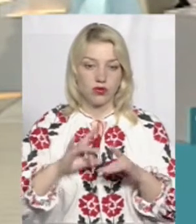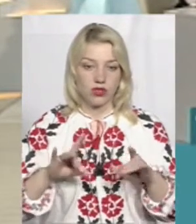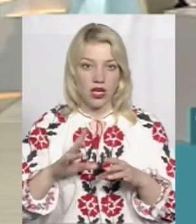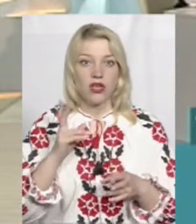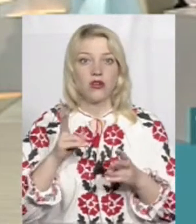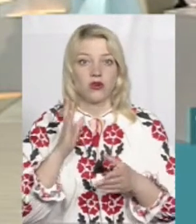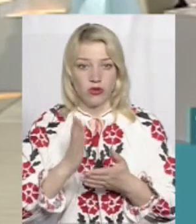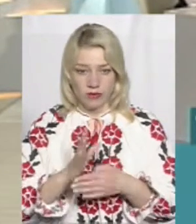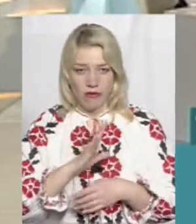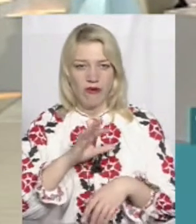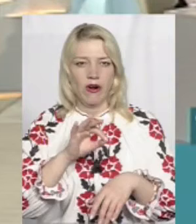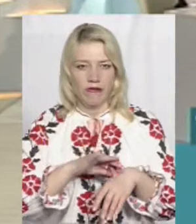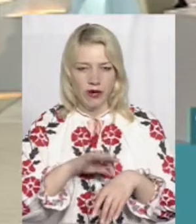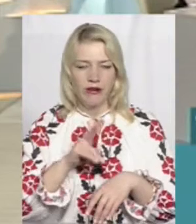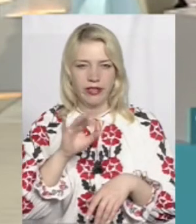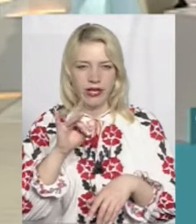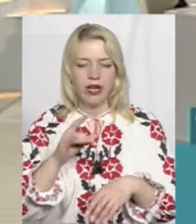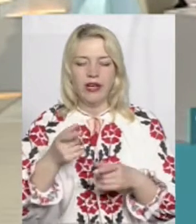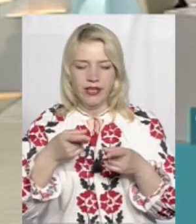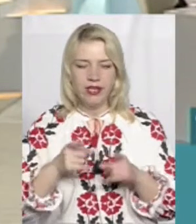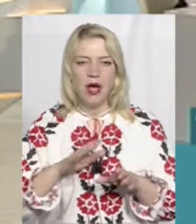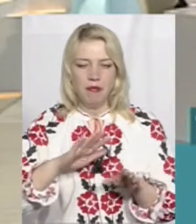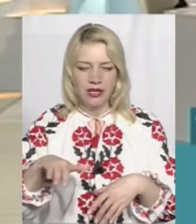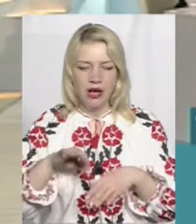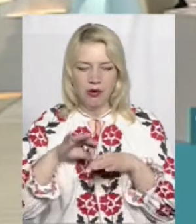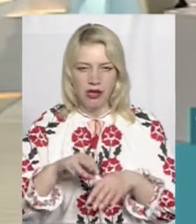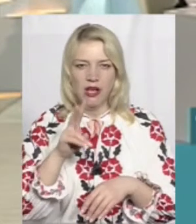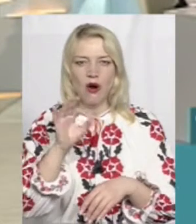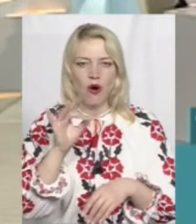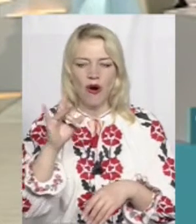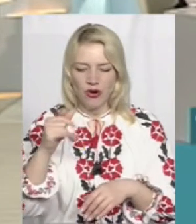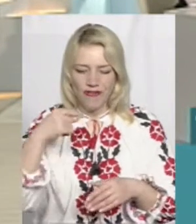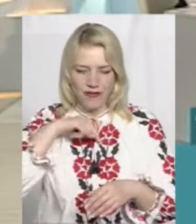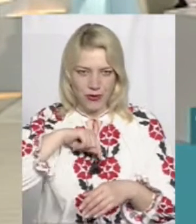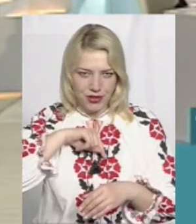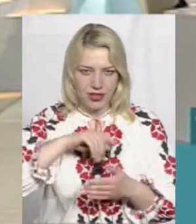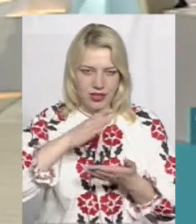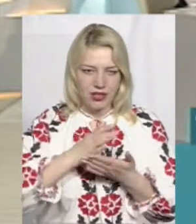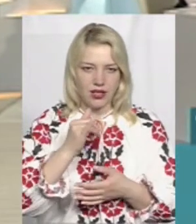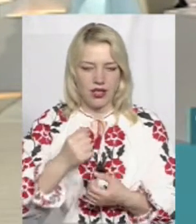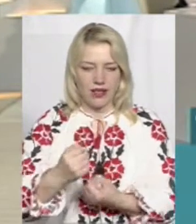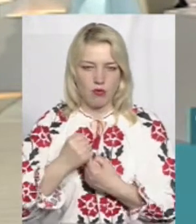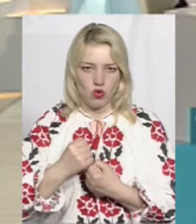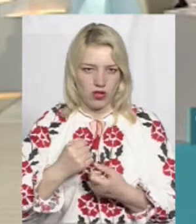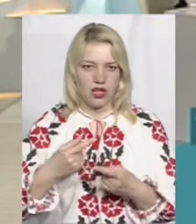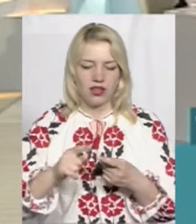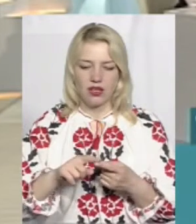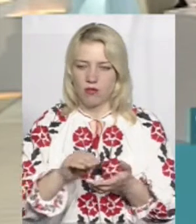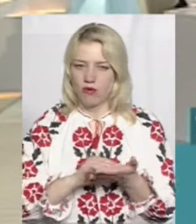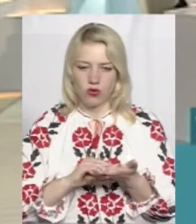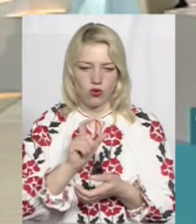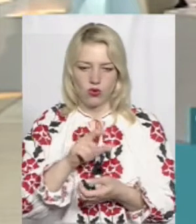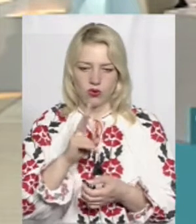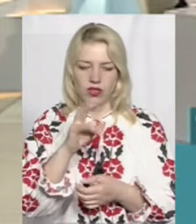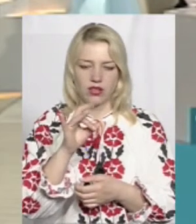хтось і перехворів, дійсно, після перенесеного кору створюється такий пожиттєвий імунітет. Повторно, люди на кір не